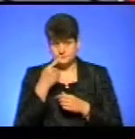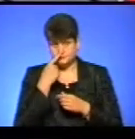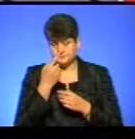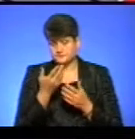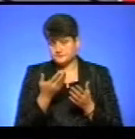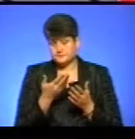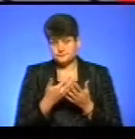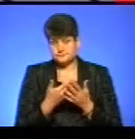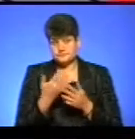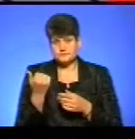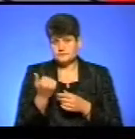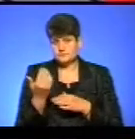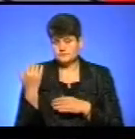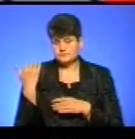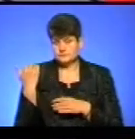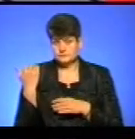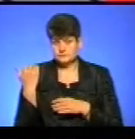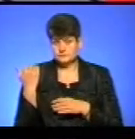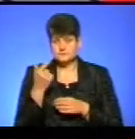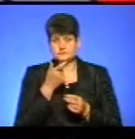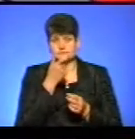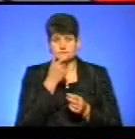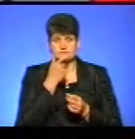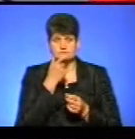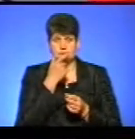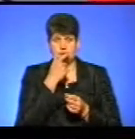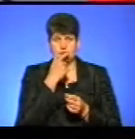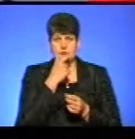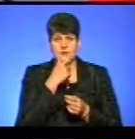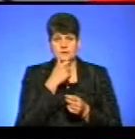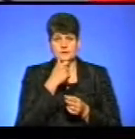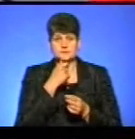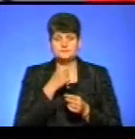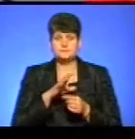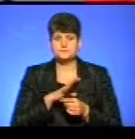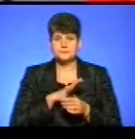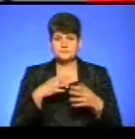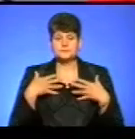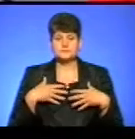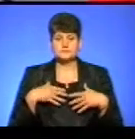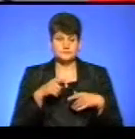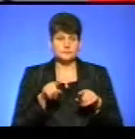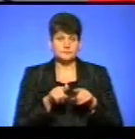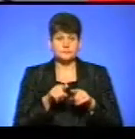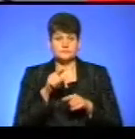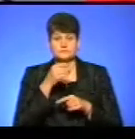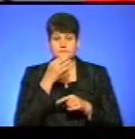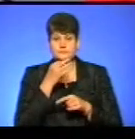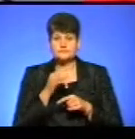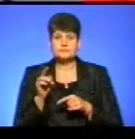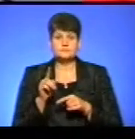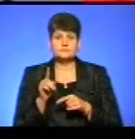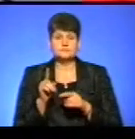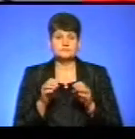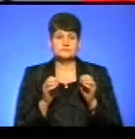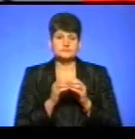кілька тижнів тому пані Меркель була у Грузії, вона теж там заявила про те, що, напевно, в